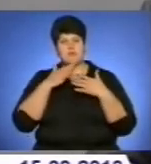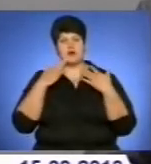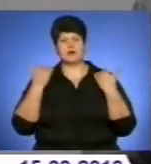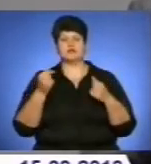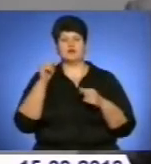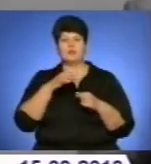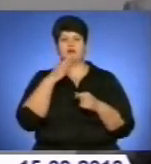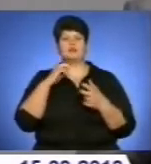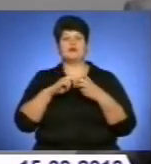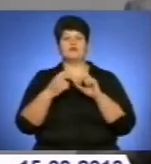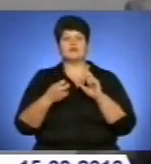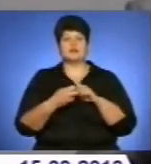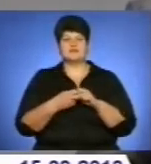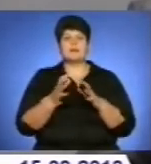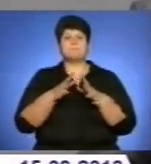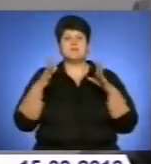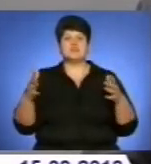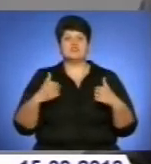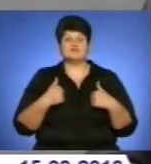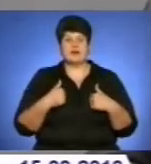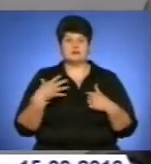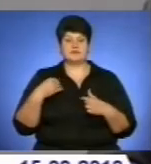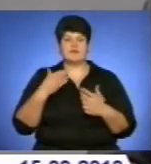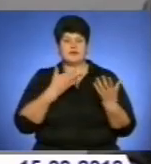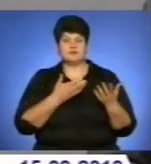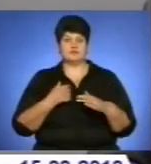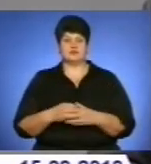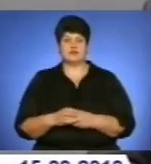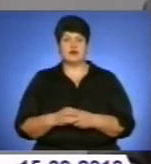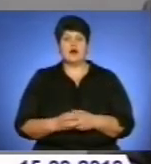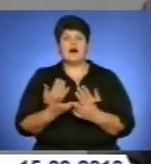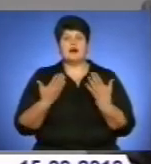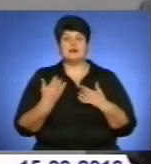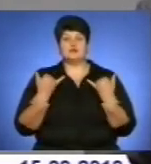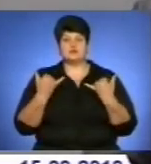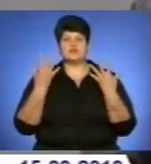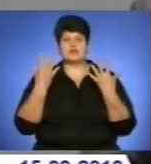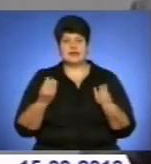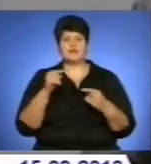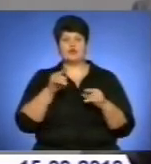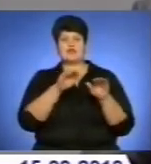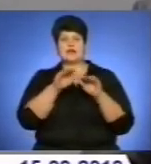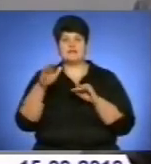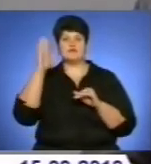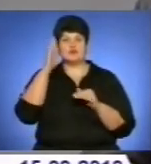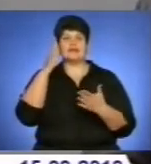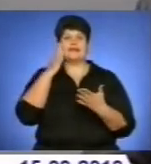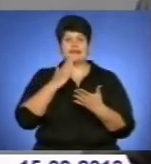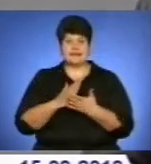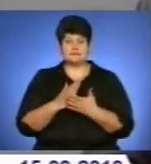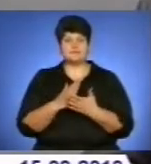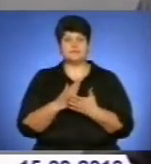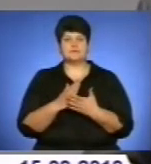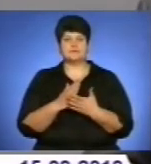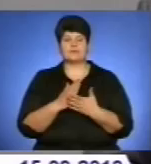Які потім прогнозувані наслідки? Адже, чи можемо очікувати паводків? Снігу